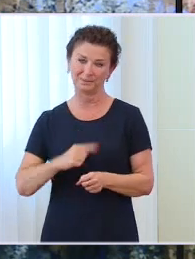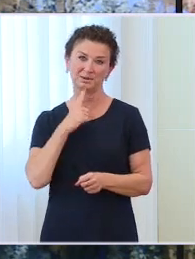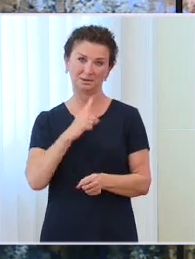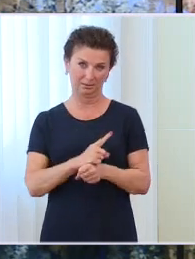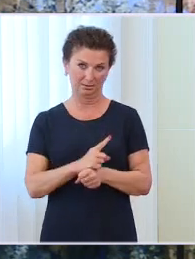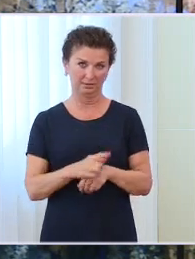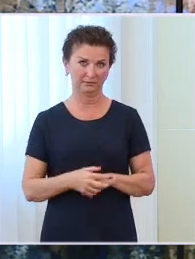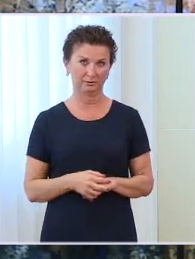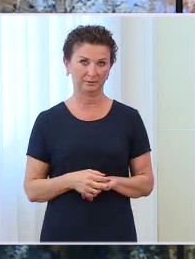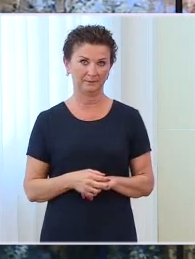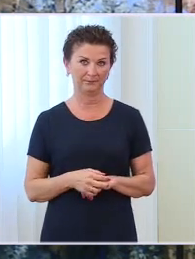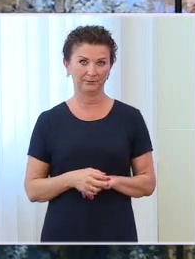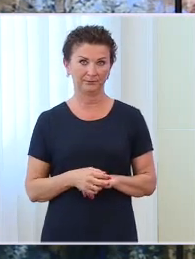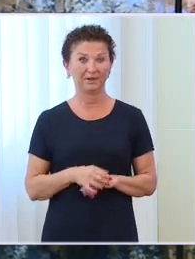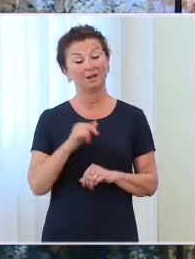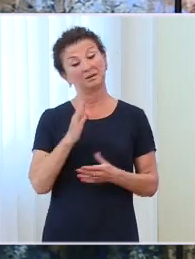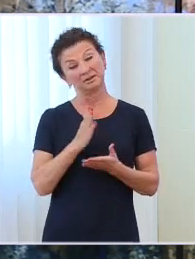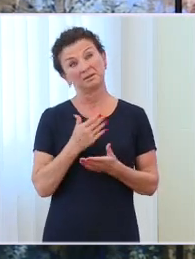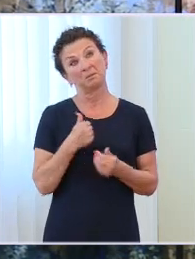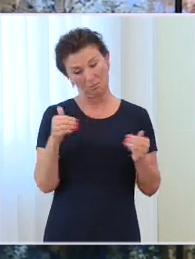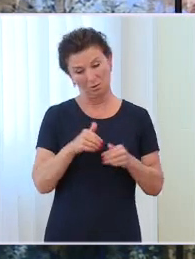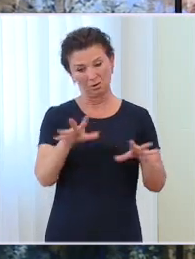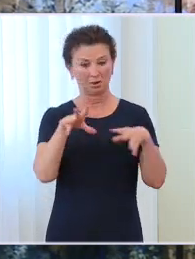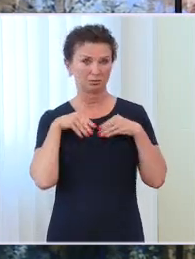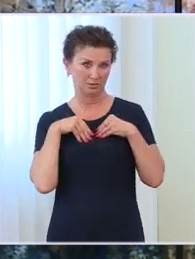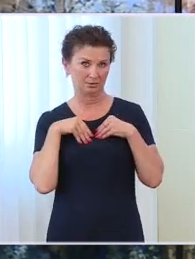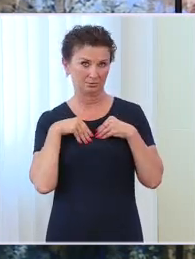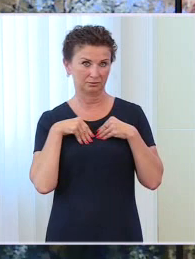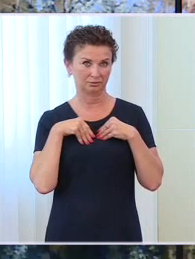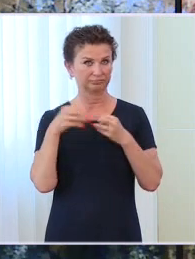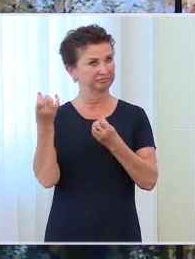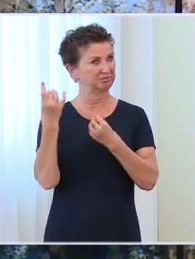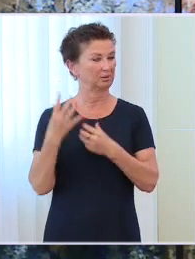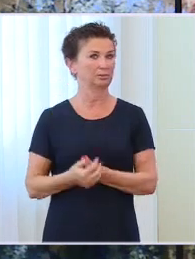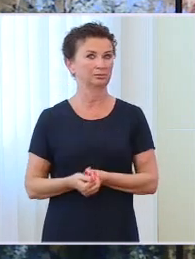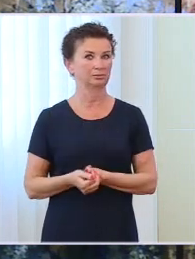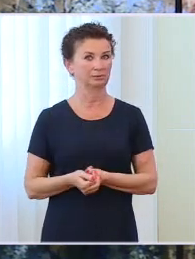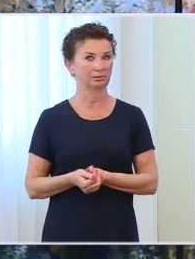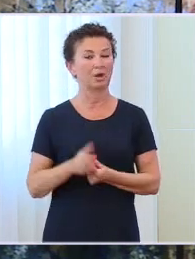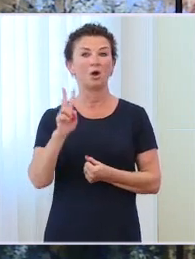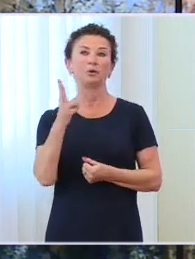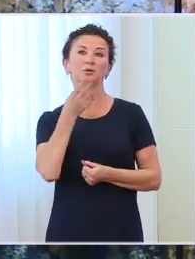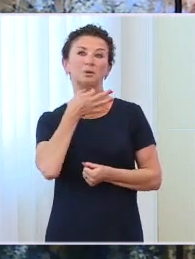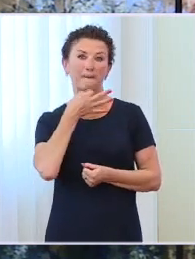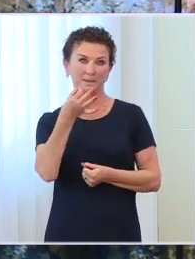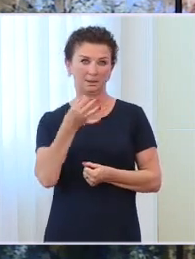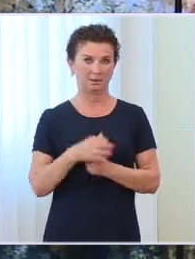tę informację tylko przyjmuję. Jeśli chodzi o drugie pytanie, pytanie dotyczyło Pawła Kukiza.